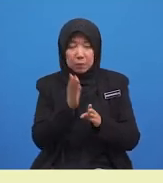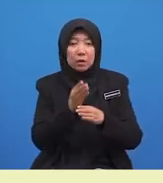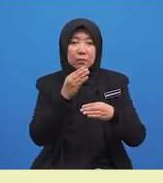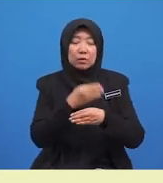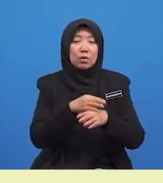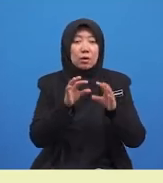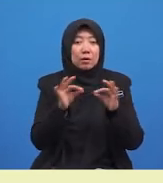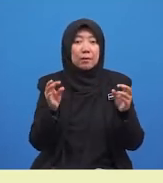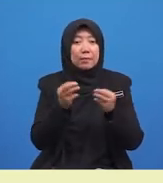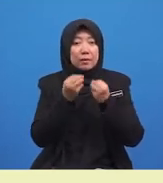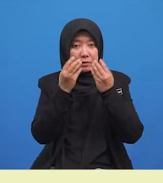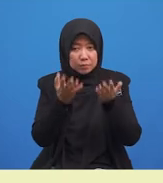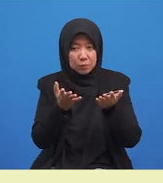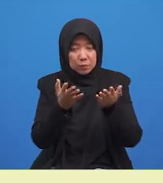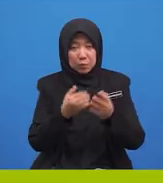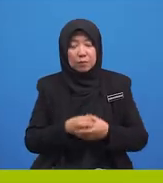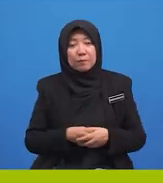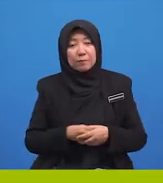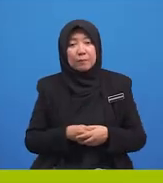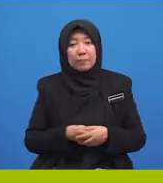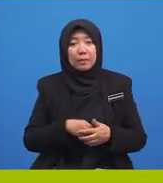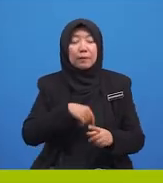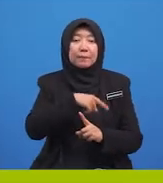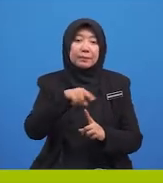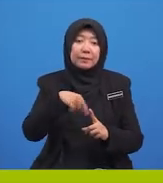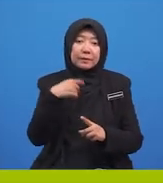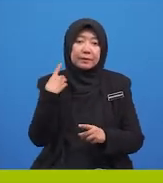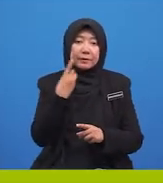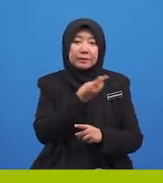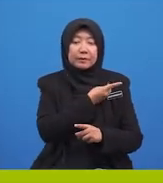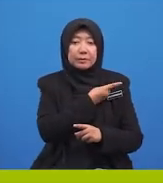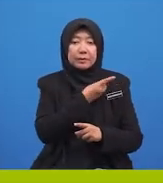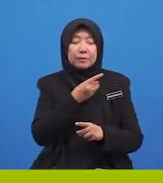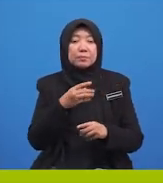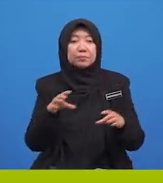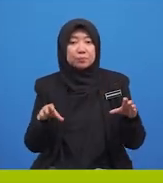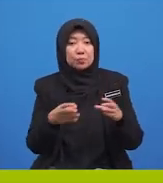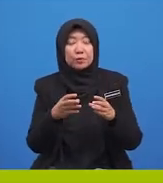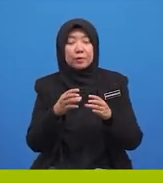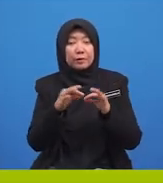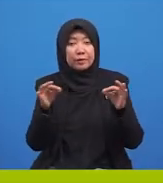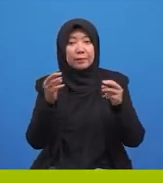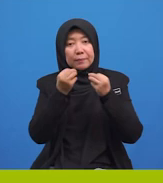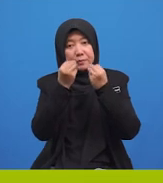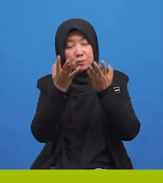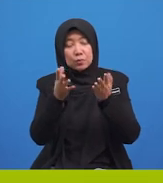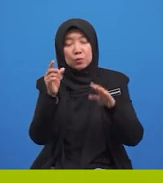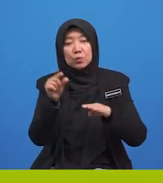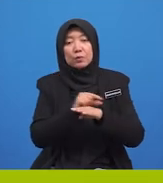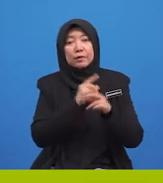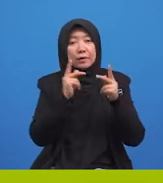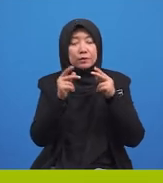ayat majmuk. Apabila kita membina ayat majmuk dengan menggunakan kata hubung,